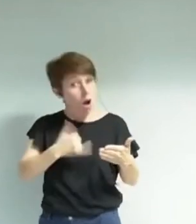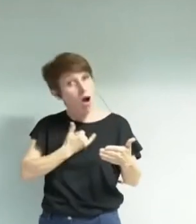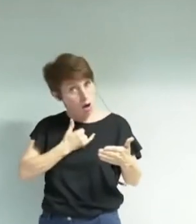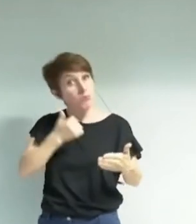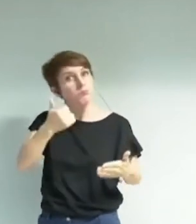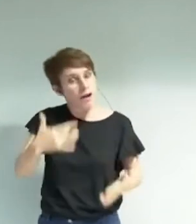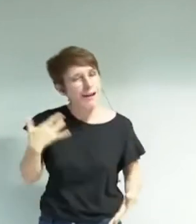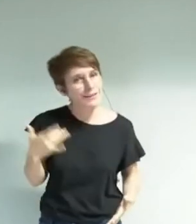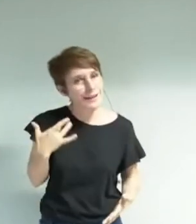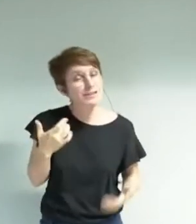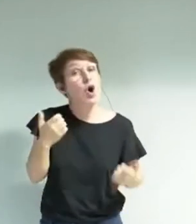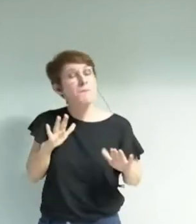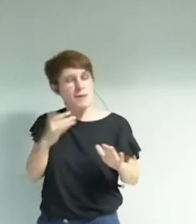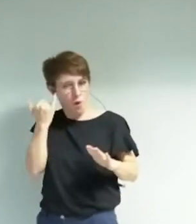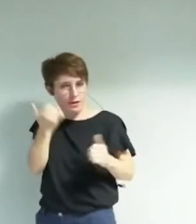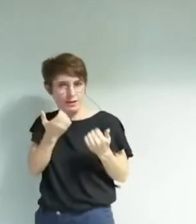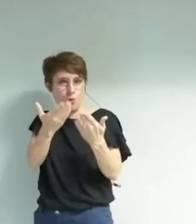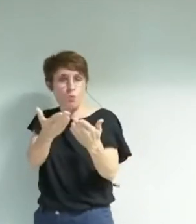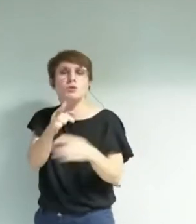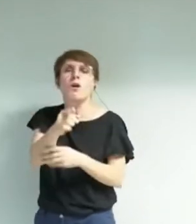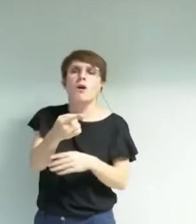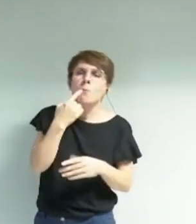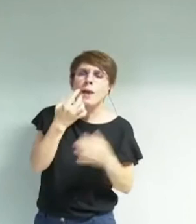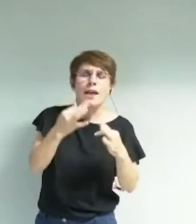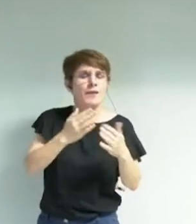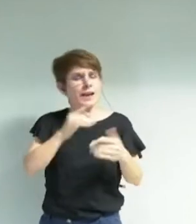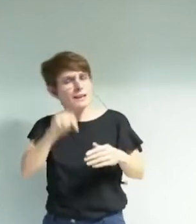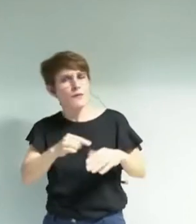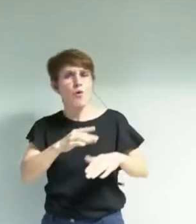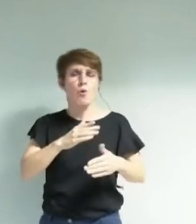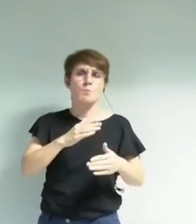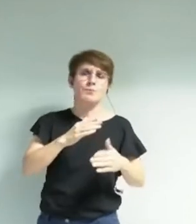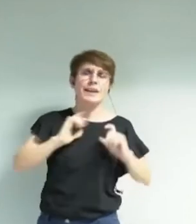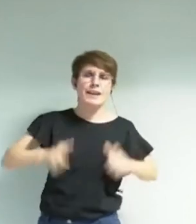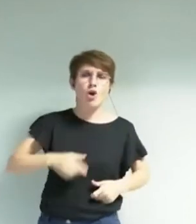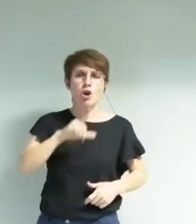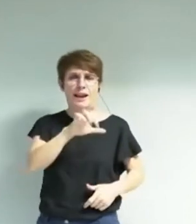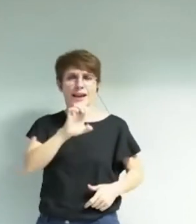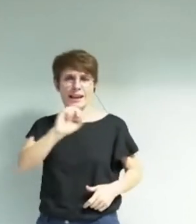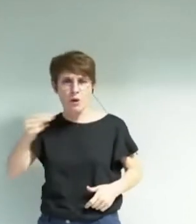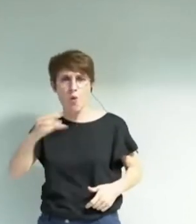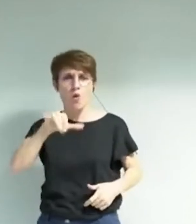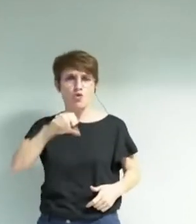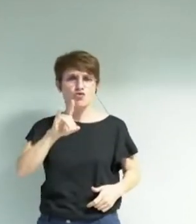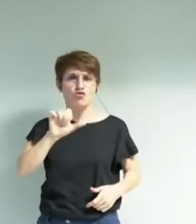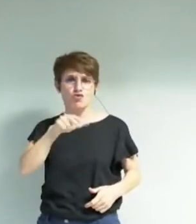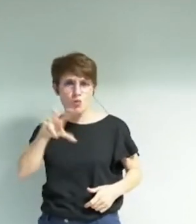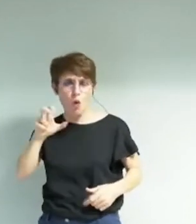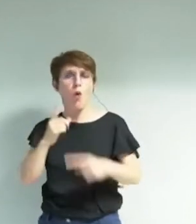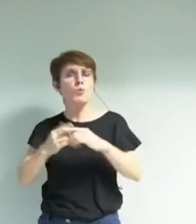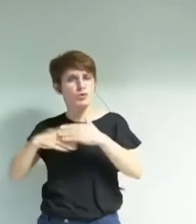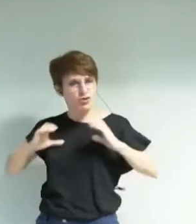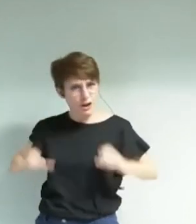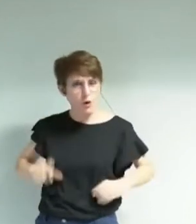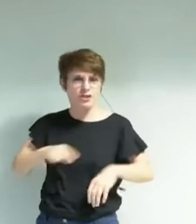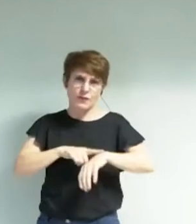suggestion à vous proposer. Vous parlez des classes à horaire aménagée musique de l'école Léonjouot et de classes danses ou théâtres dans les collèges. C'est